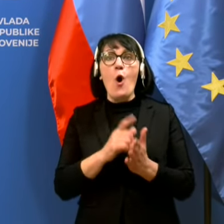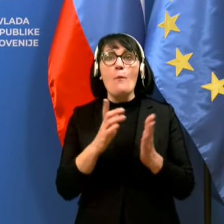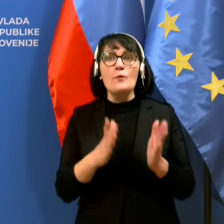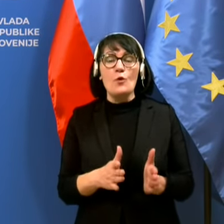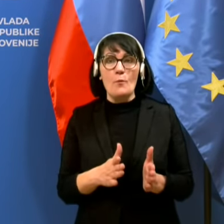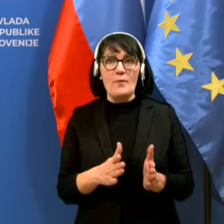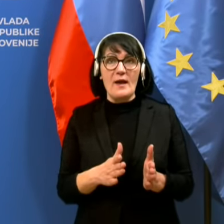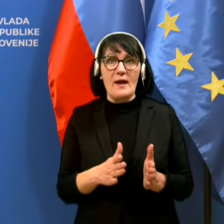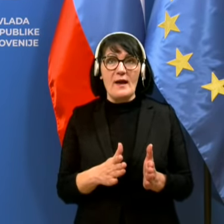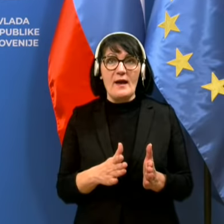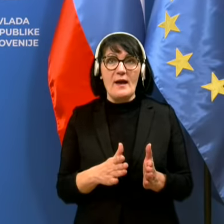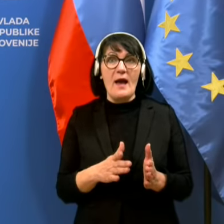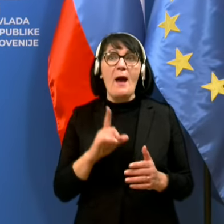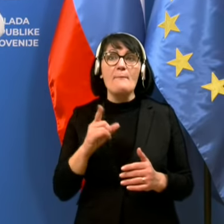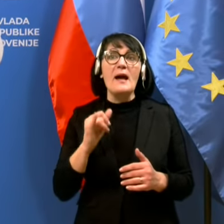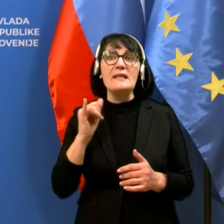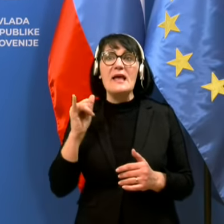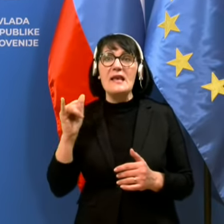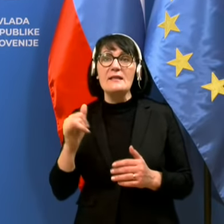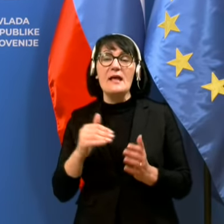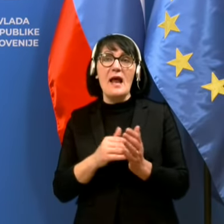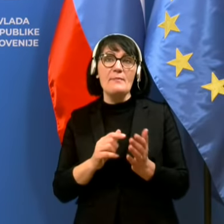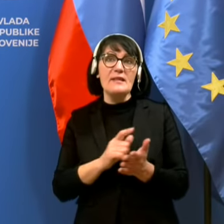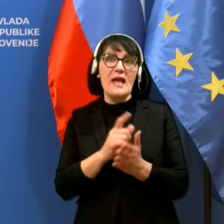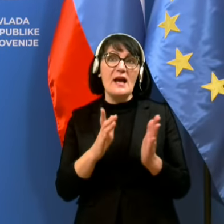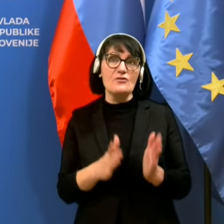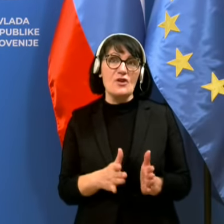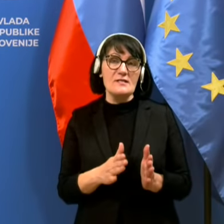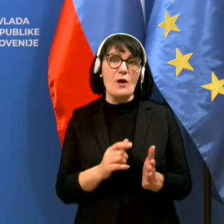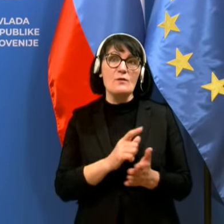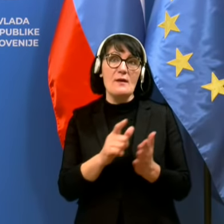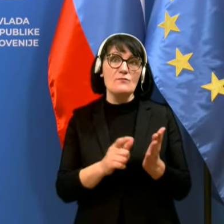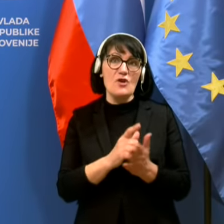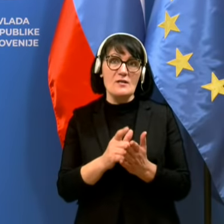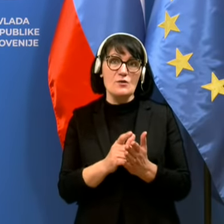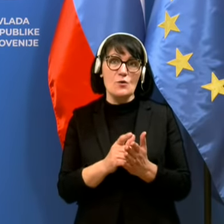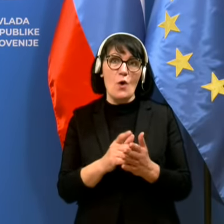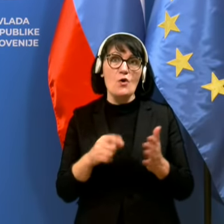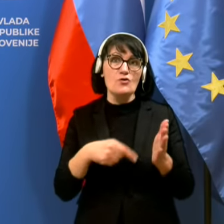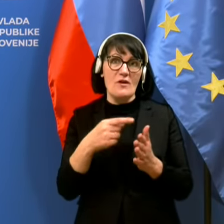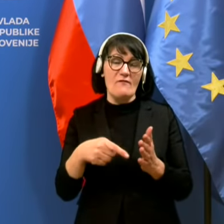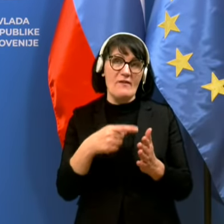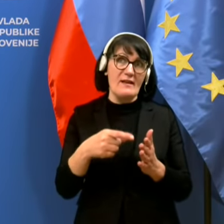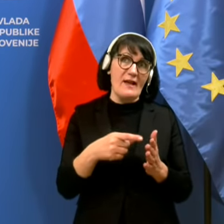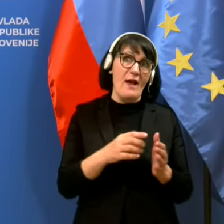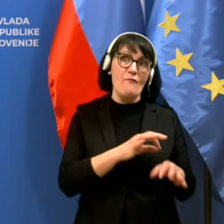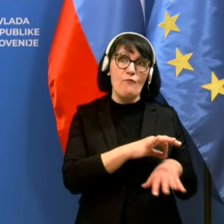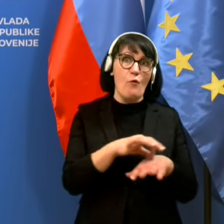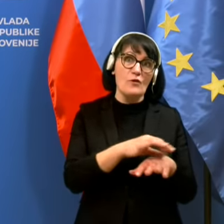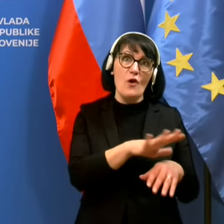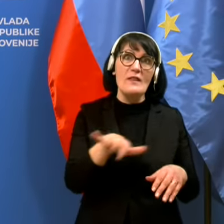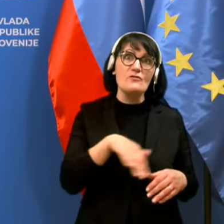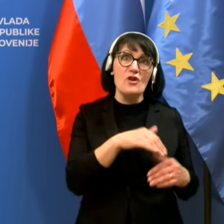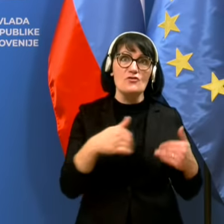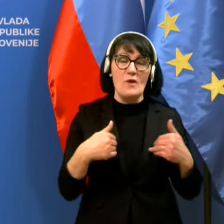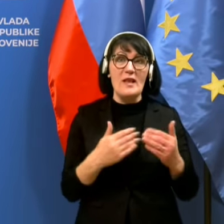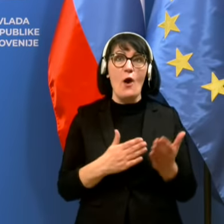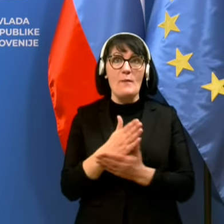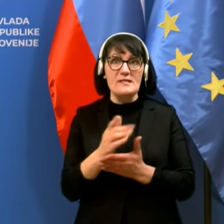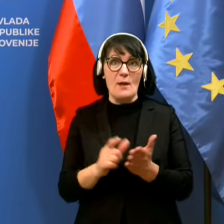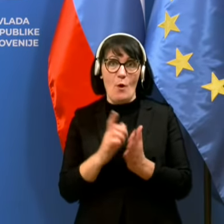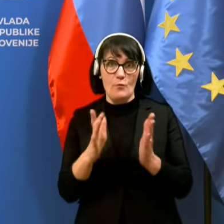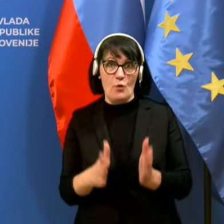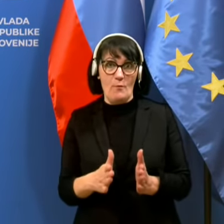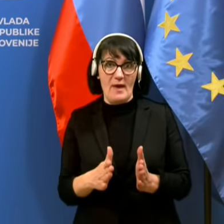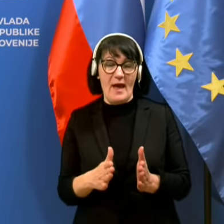ampak teren rabi nekaj časa, v tem času številke šofirjev naše življenja. Kaj v mestnem obdobju? V mestnem obdobju, še enkrat, na CNB